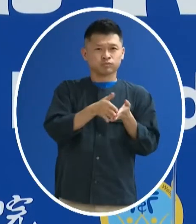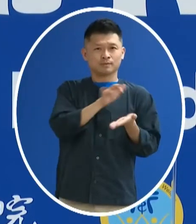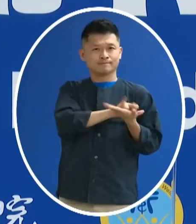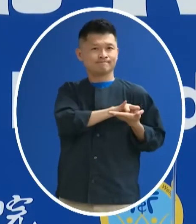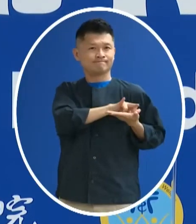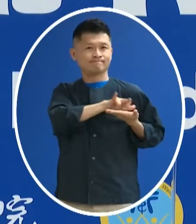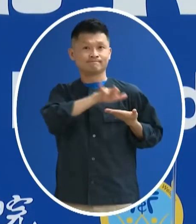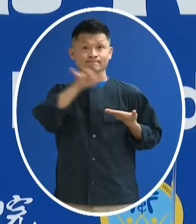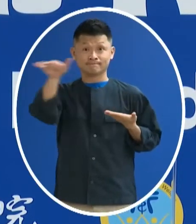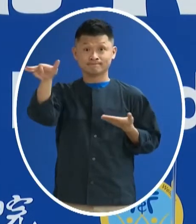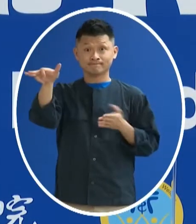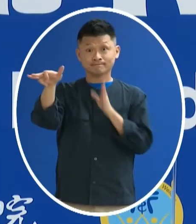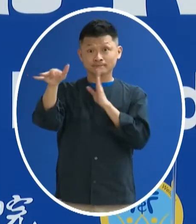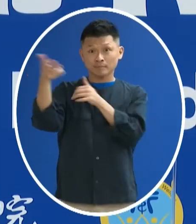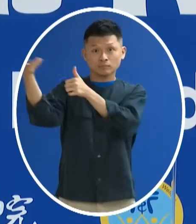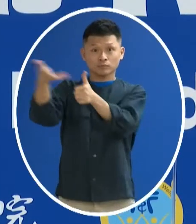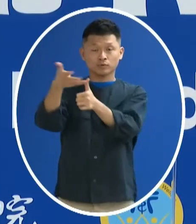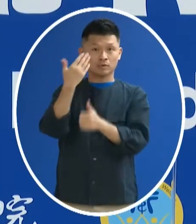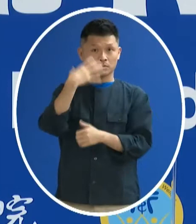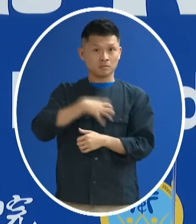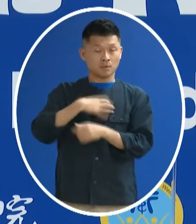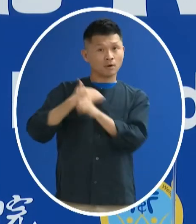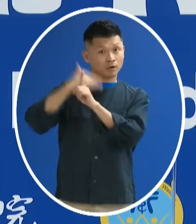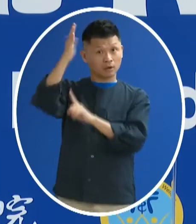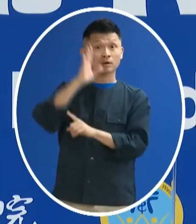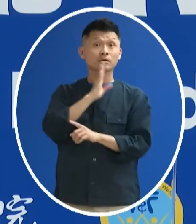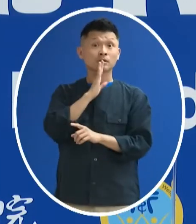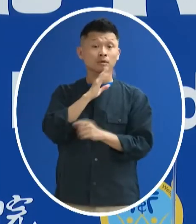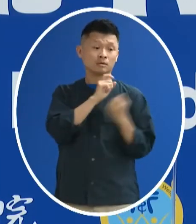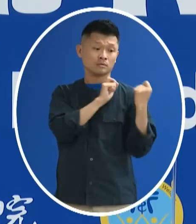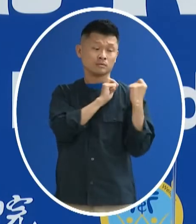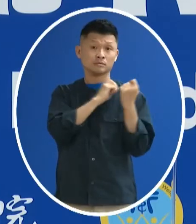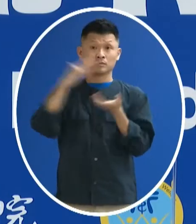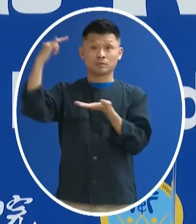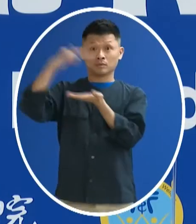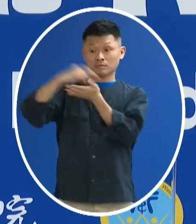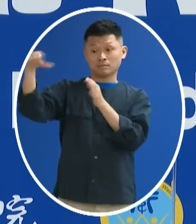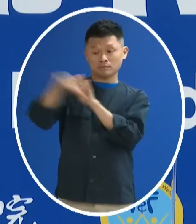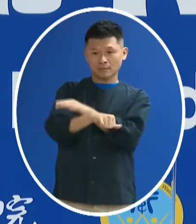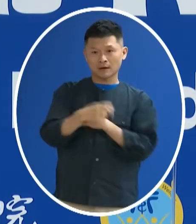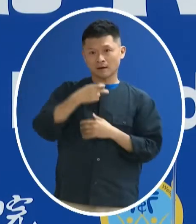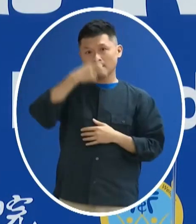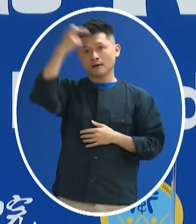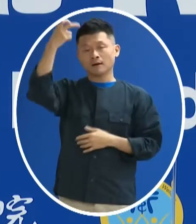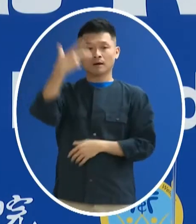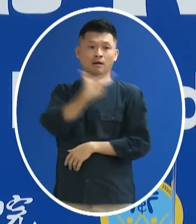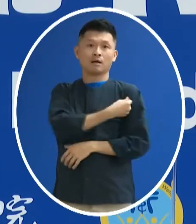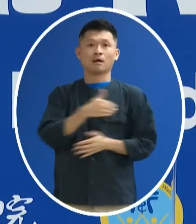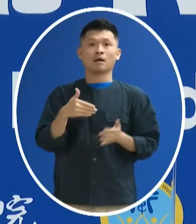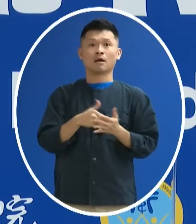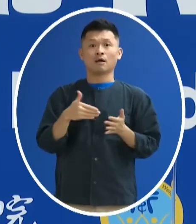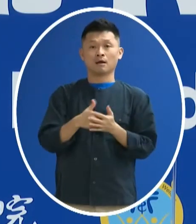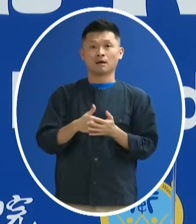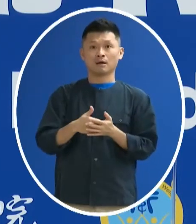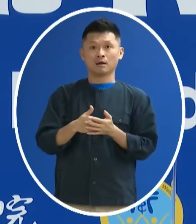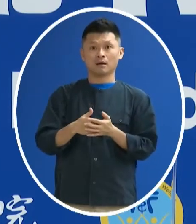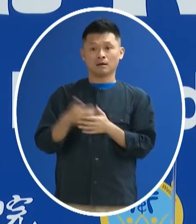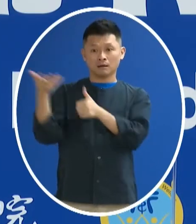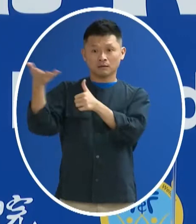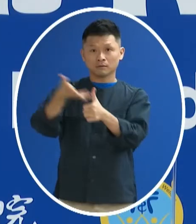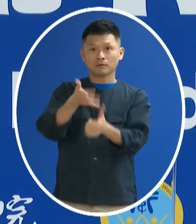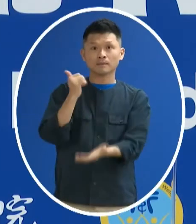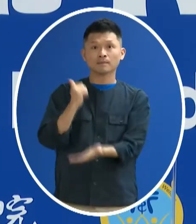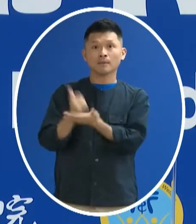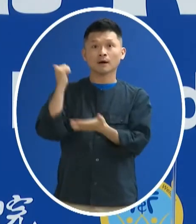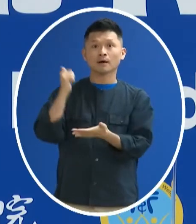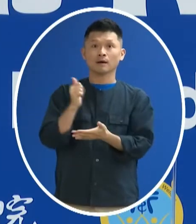國就是有增加這個染疫的風險 我們在最近的金牌入個案 也有看到這樣子打了疫苗 反而是還感染到